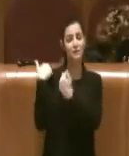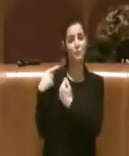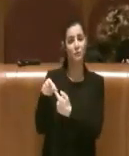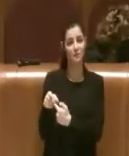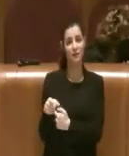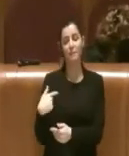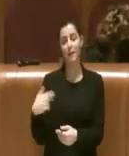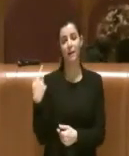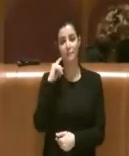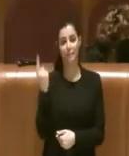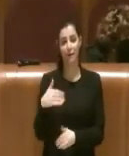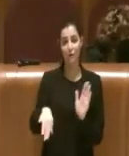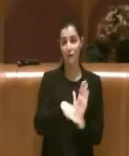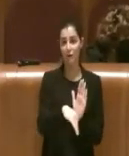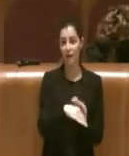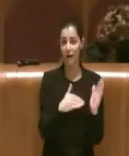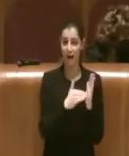e portatevela a casa. Grazie.